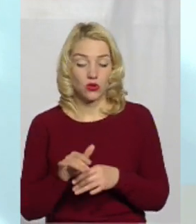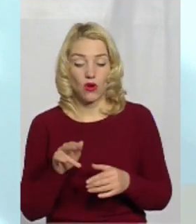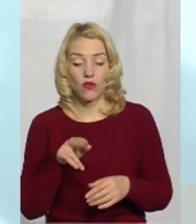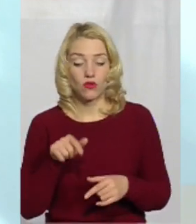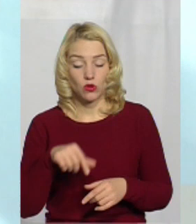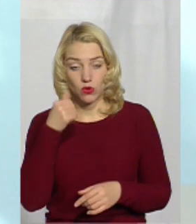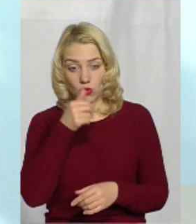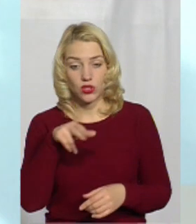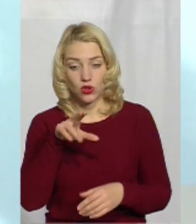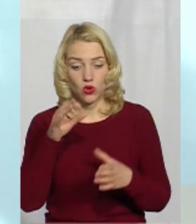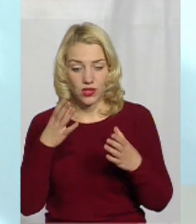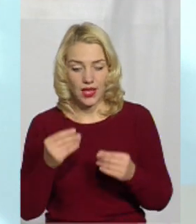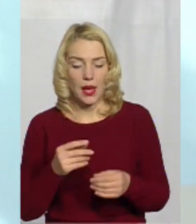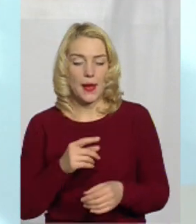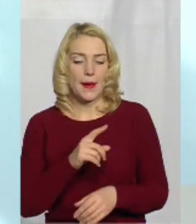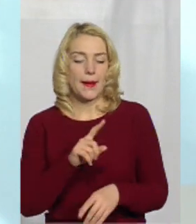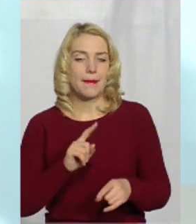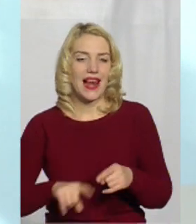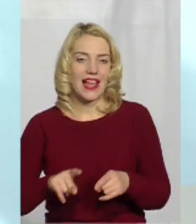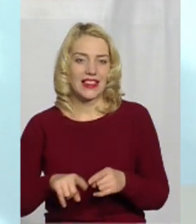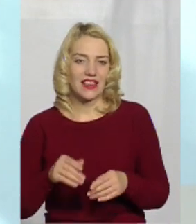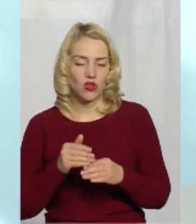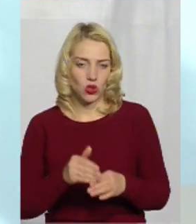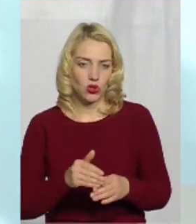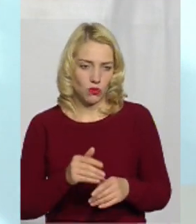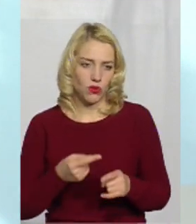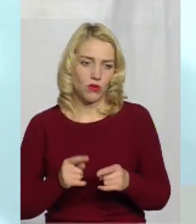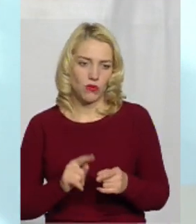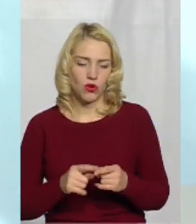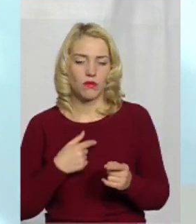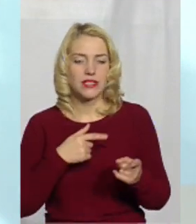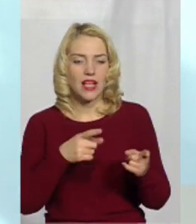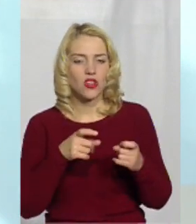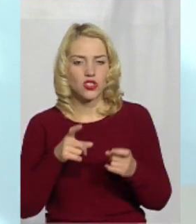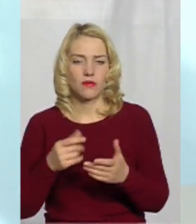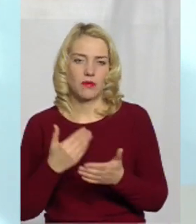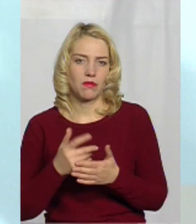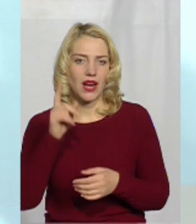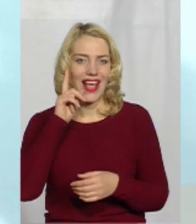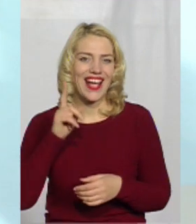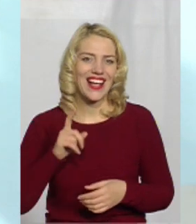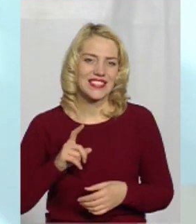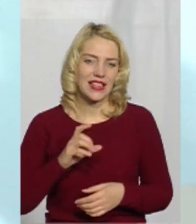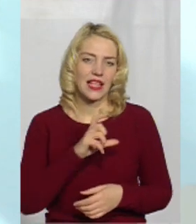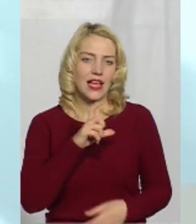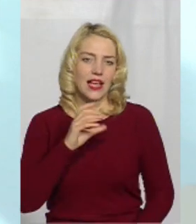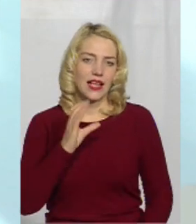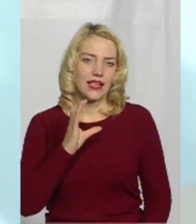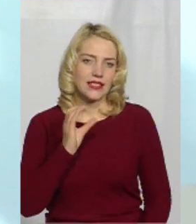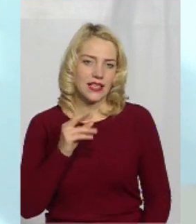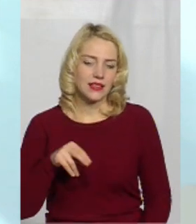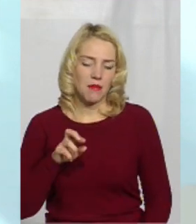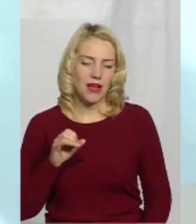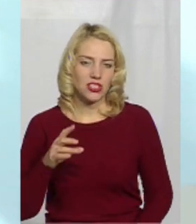допомоги проводили акцію. Частково нам долучаються різні громадські організації. Наприклад, Хесетбешт якраз надав свої